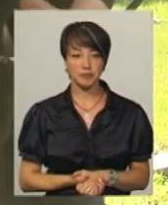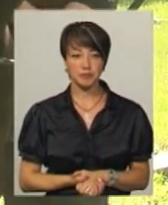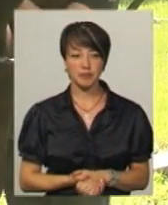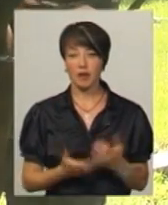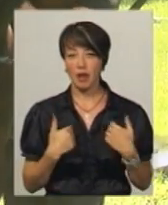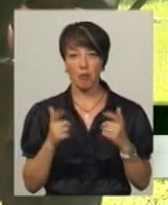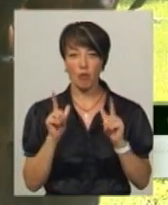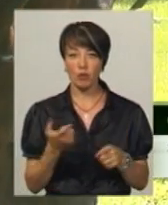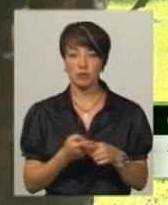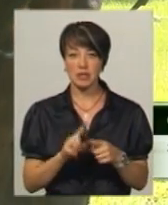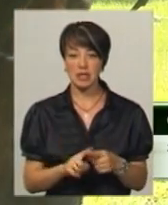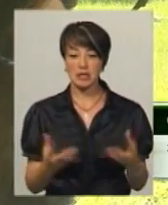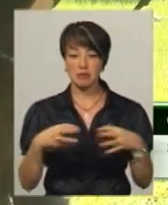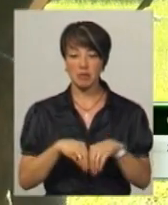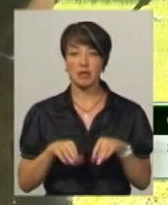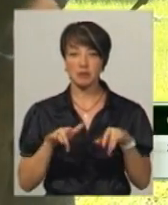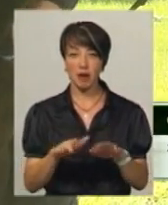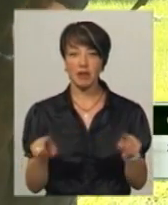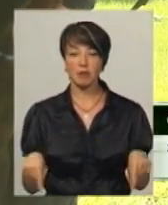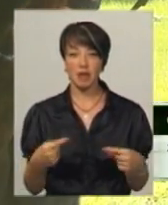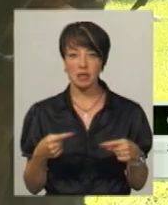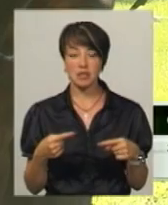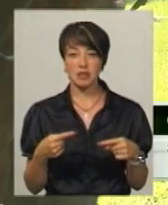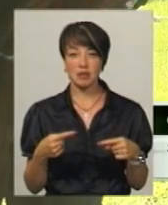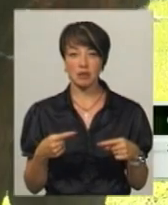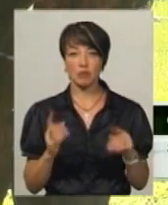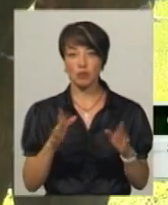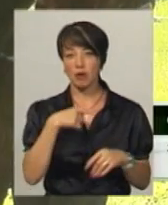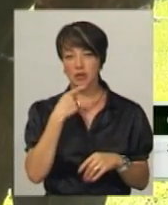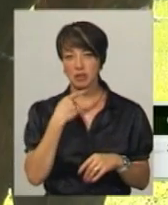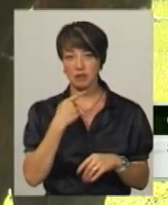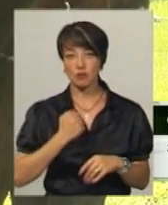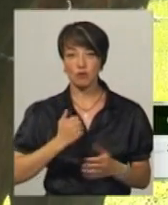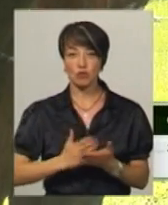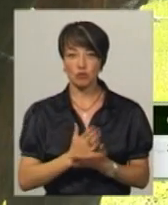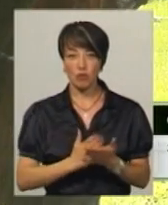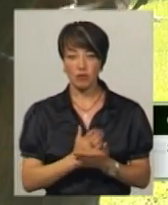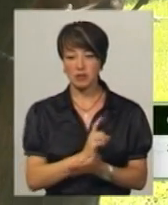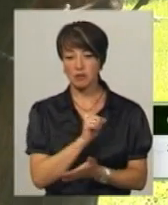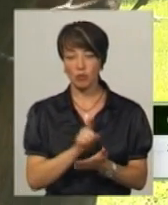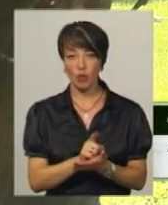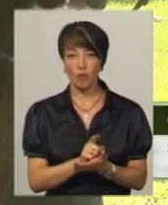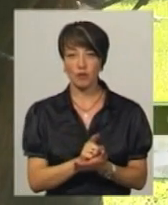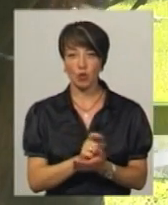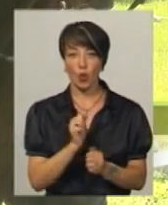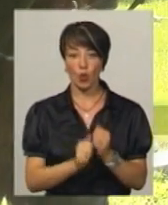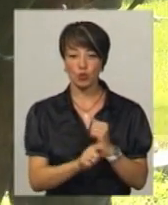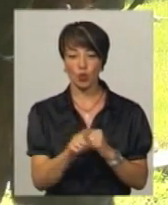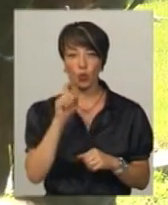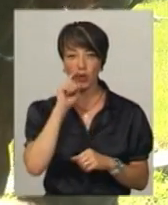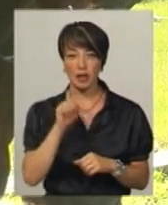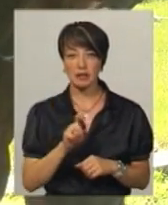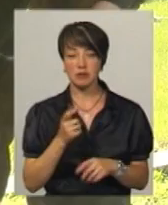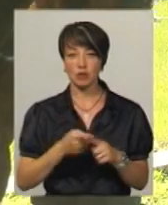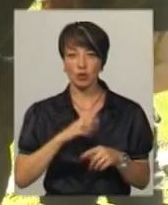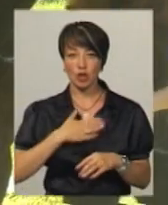погодився, бо це спільна справа. Реабілітація, будемо казати, військовослужбовців, то святий обов'язок кожного українця,